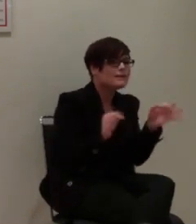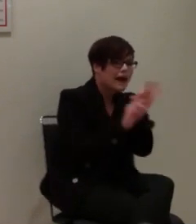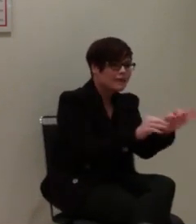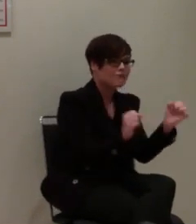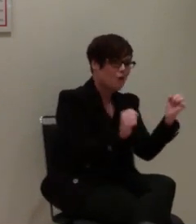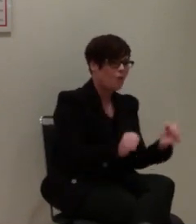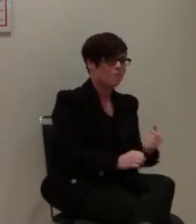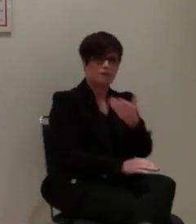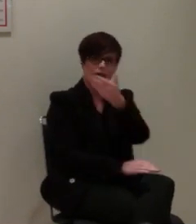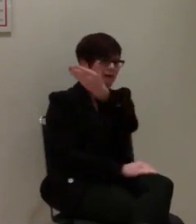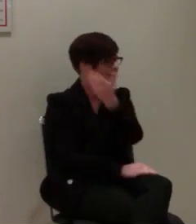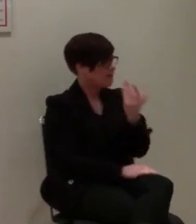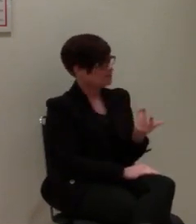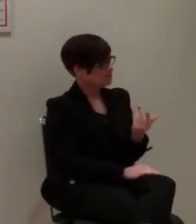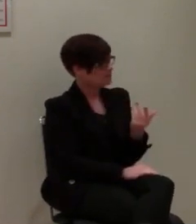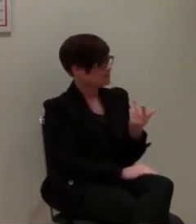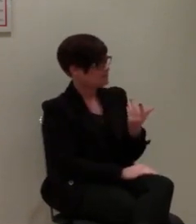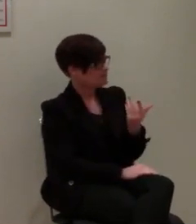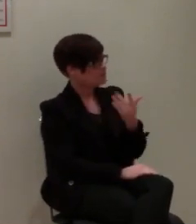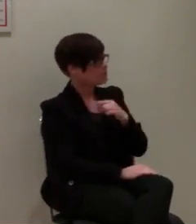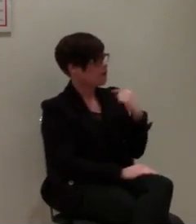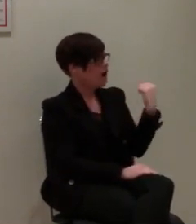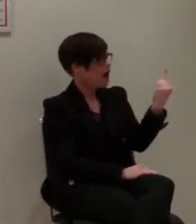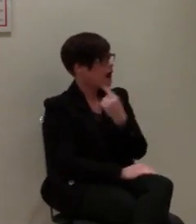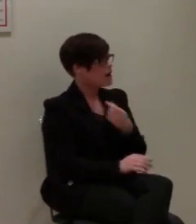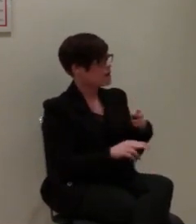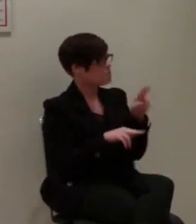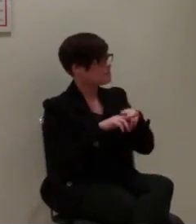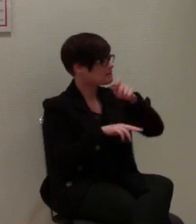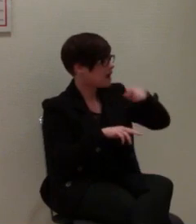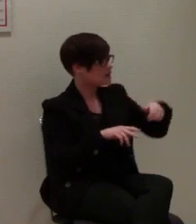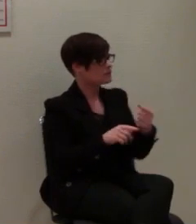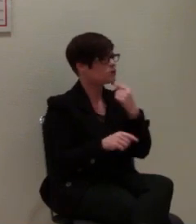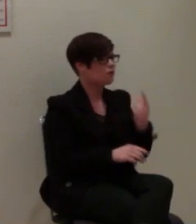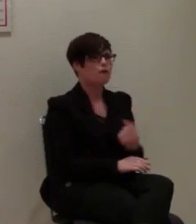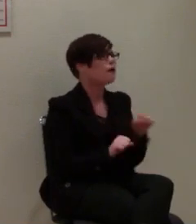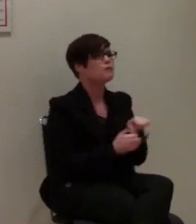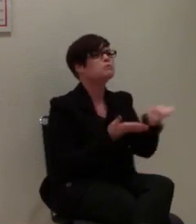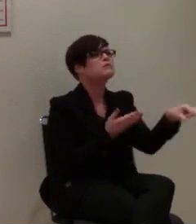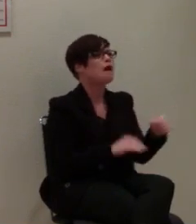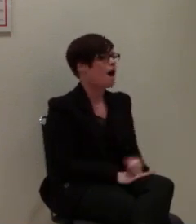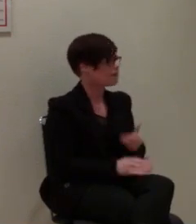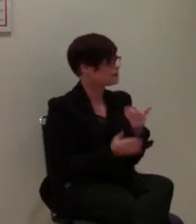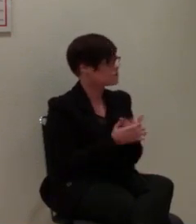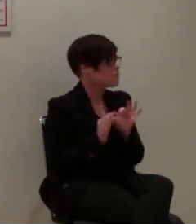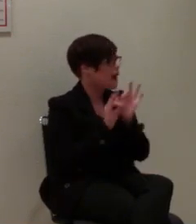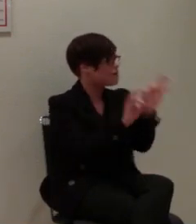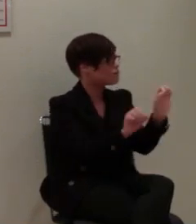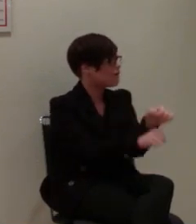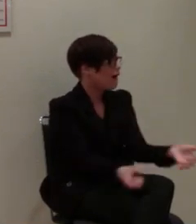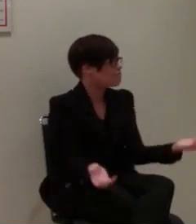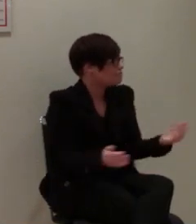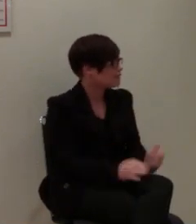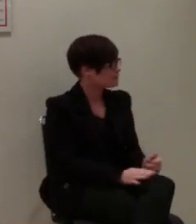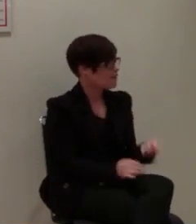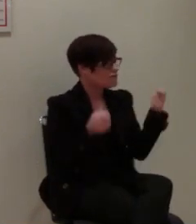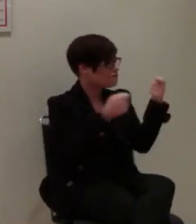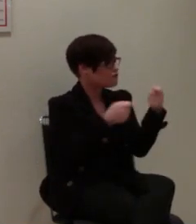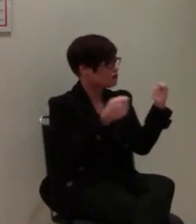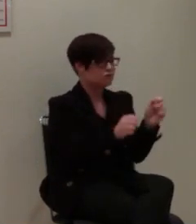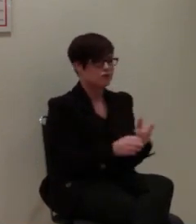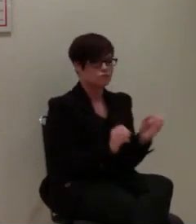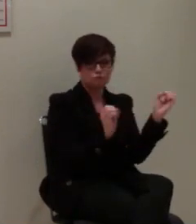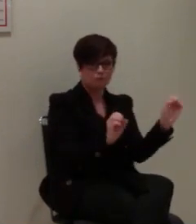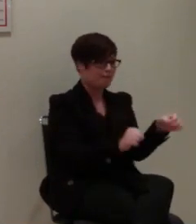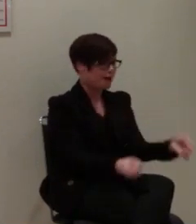Und dann wurde mir von allen Beteiligten gesagt, es ist unbezahlbar, man kann dies nicht finanzieren.